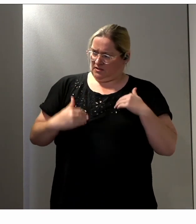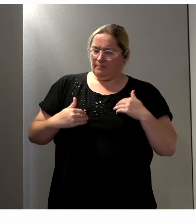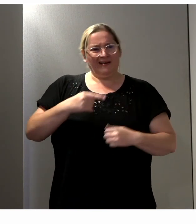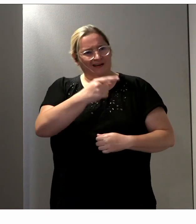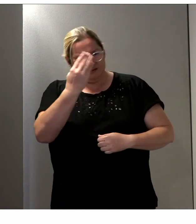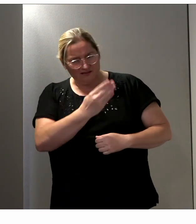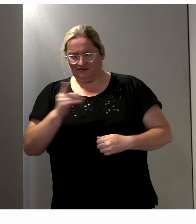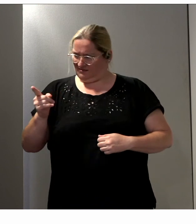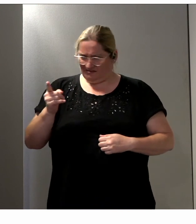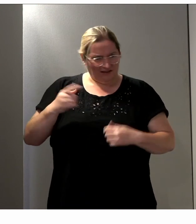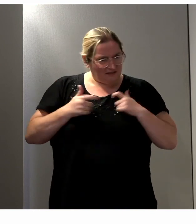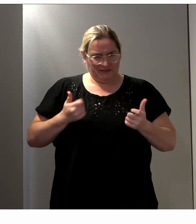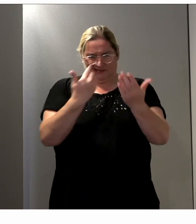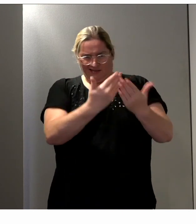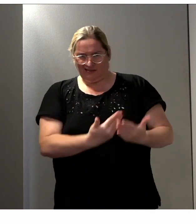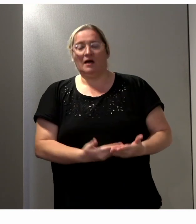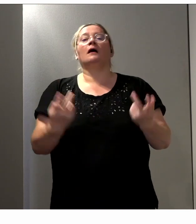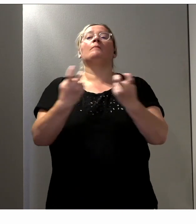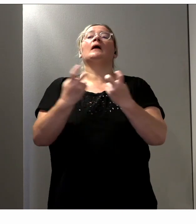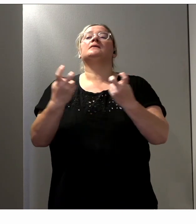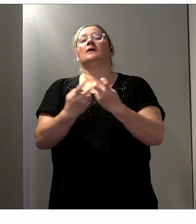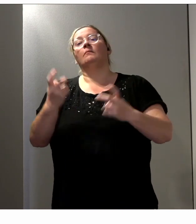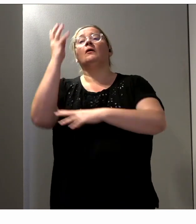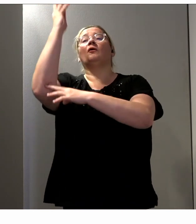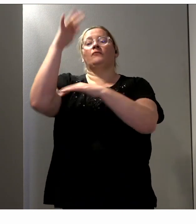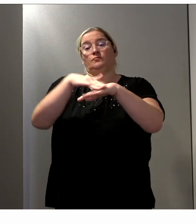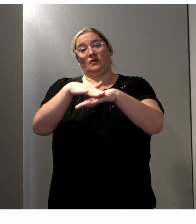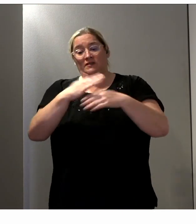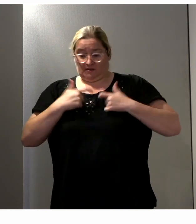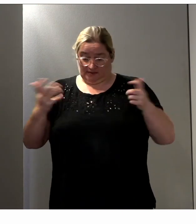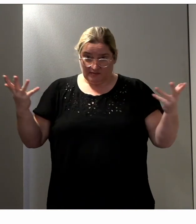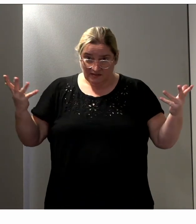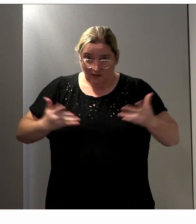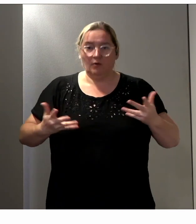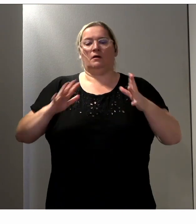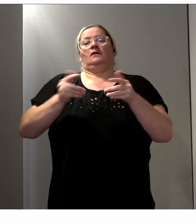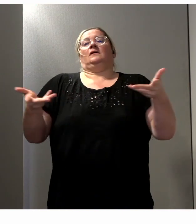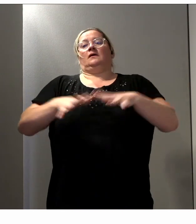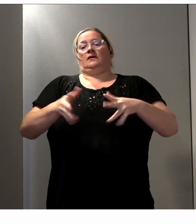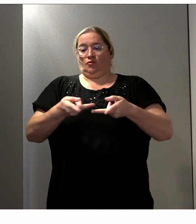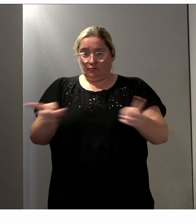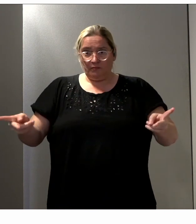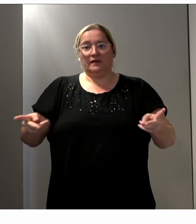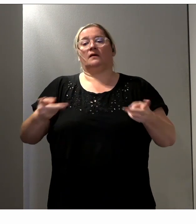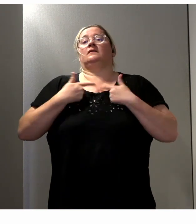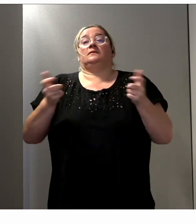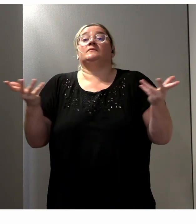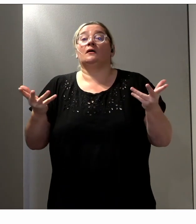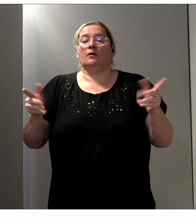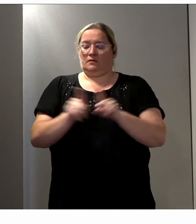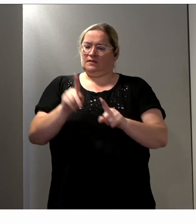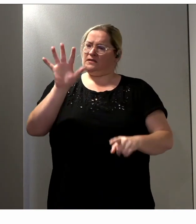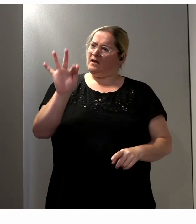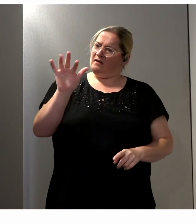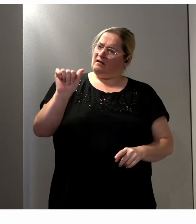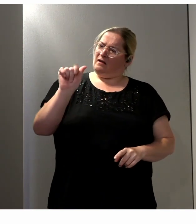'accessibilité. Très concrètement, c'est quoi un meeting accessible ? C'est quoi une réunion publique accessible ? C'est quoi le FALC ? Si je veux